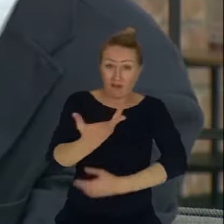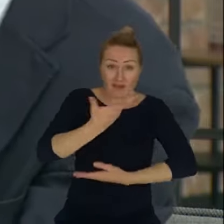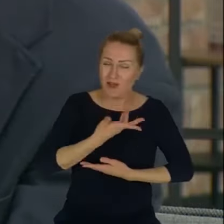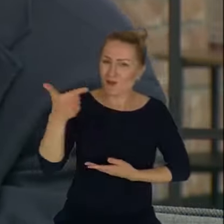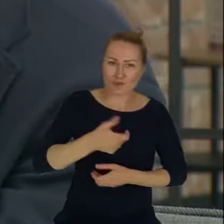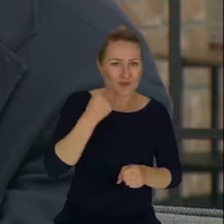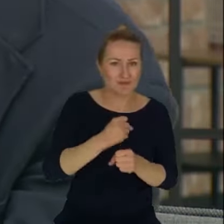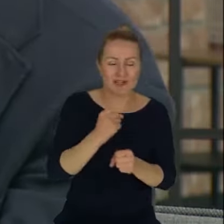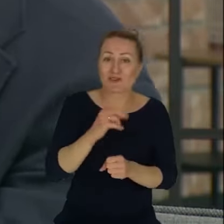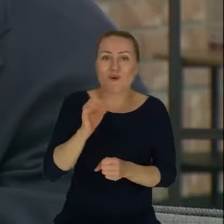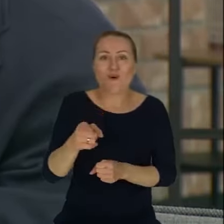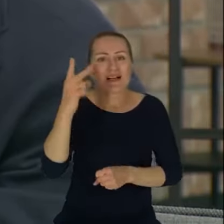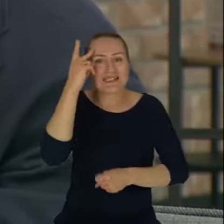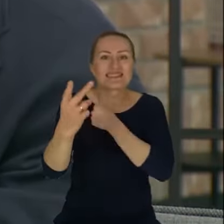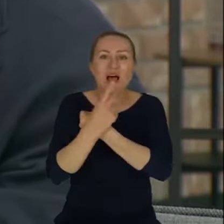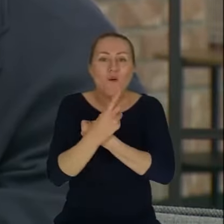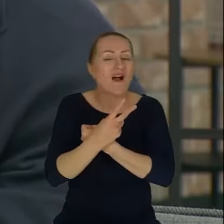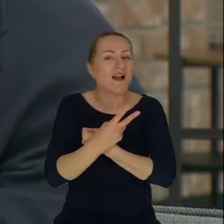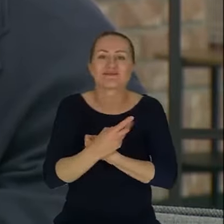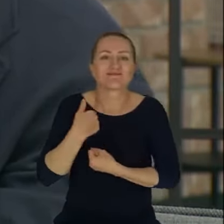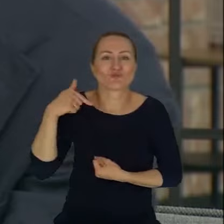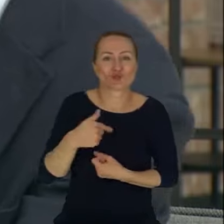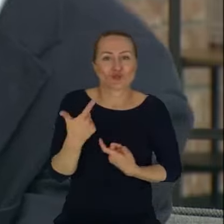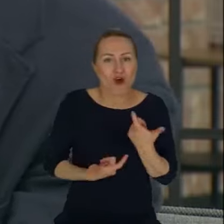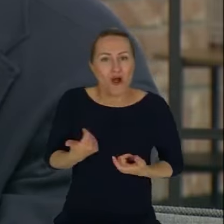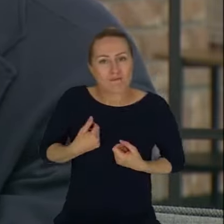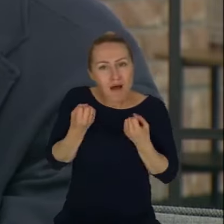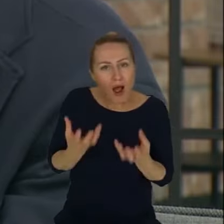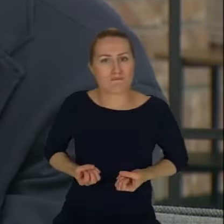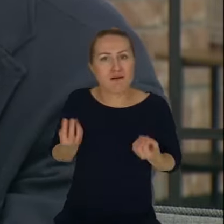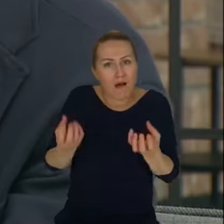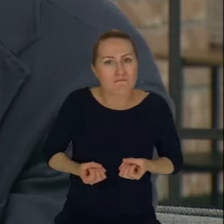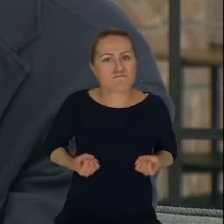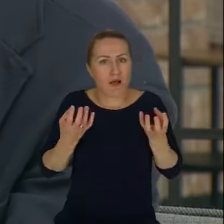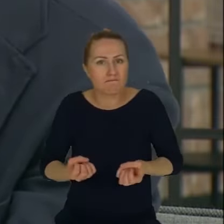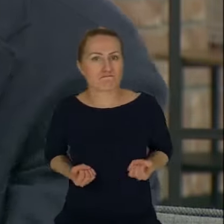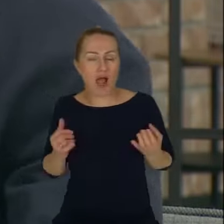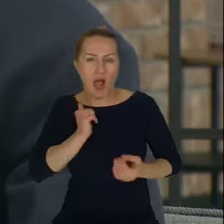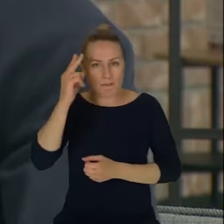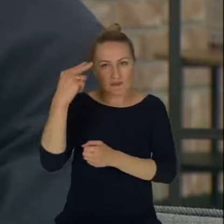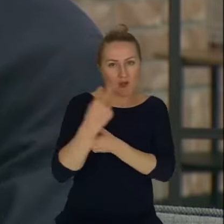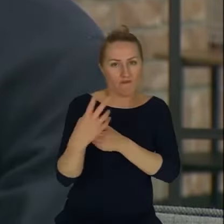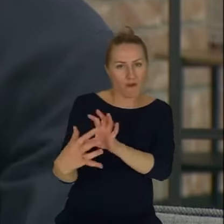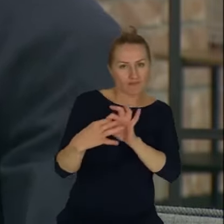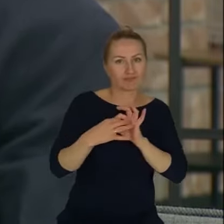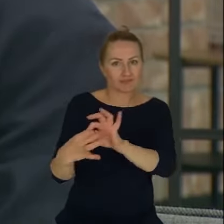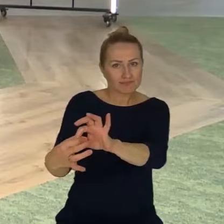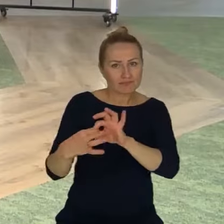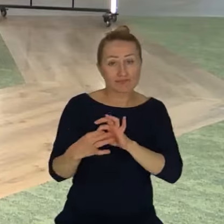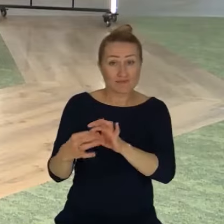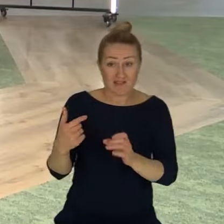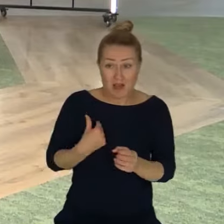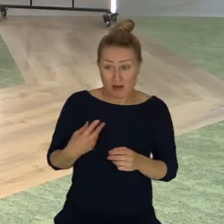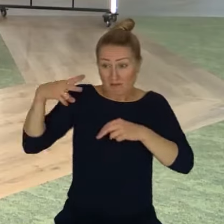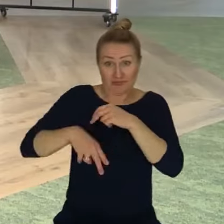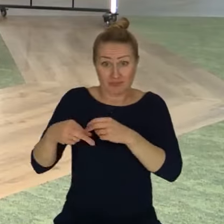i moment, łatwo je zburzyć. Ale dużo ciężej było go spłacać, sobie myślę, w czasie pandemicznym. Naprawdę. Ja mogę coś powiedzieć? Tak, Darek i Karolino. czy nie